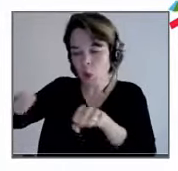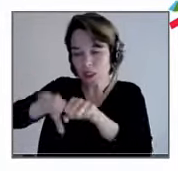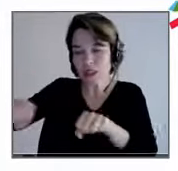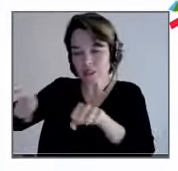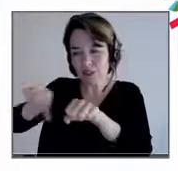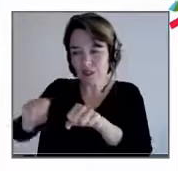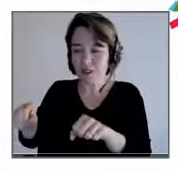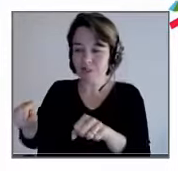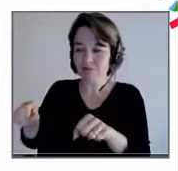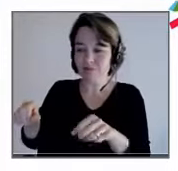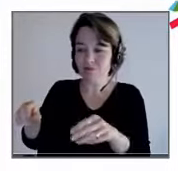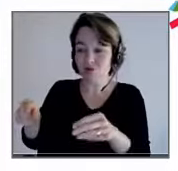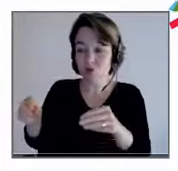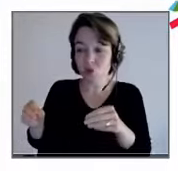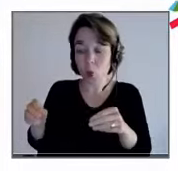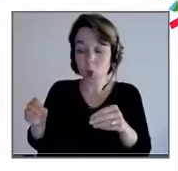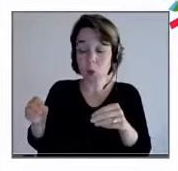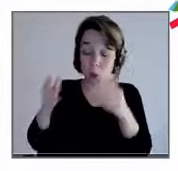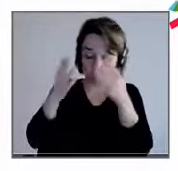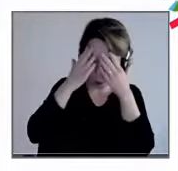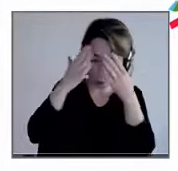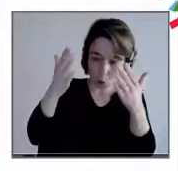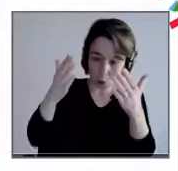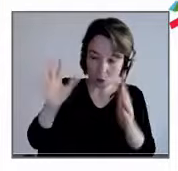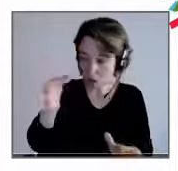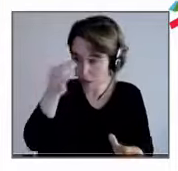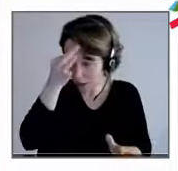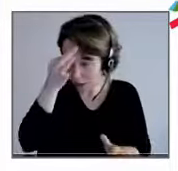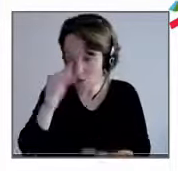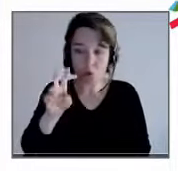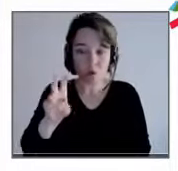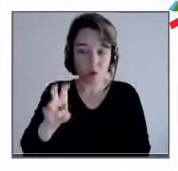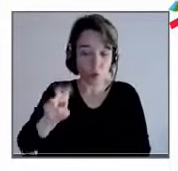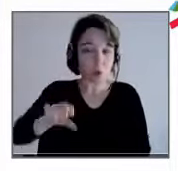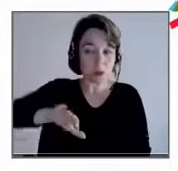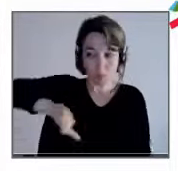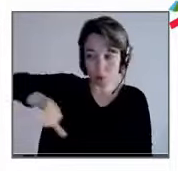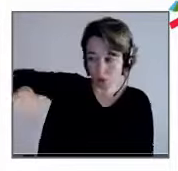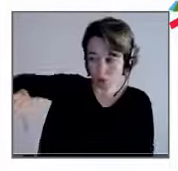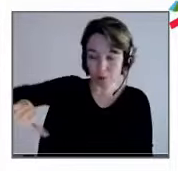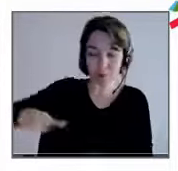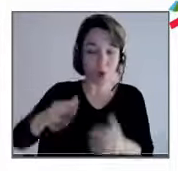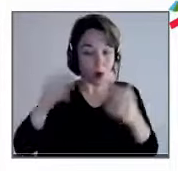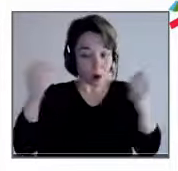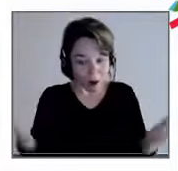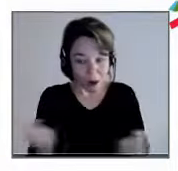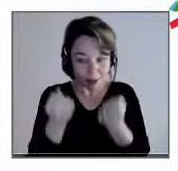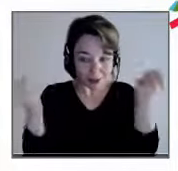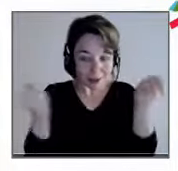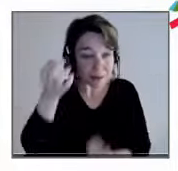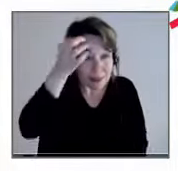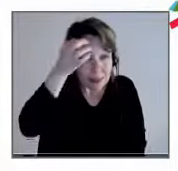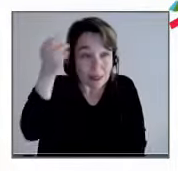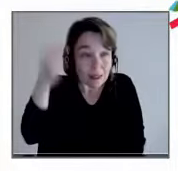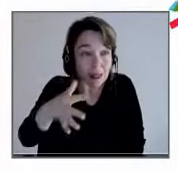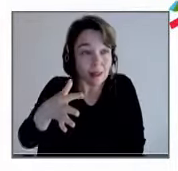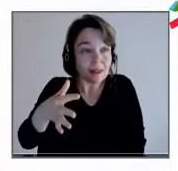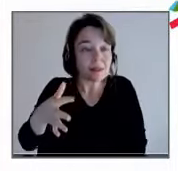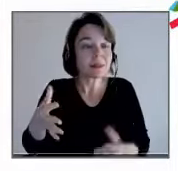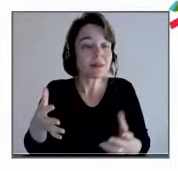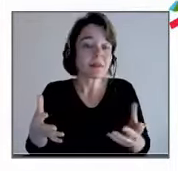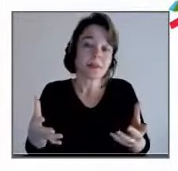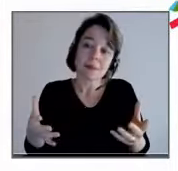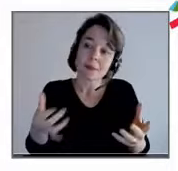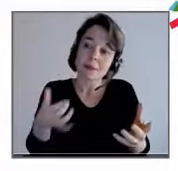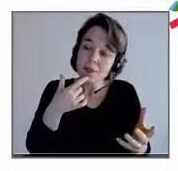de catastrophes écologiques, mais cette activité créatrice, elle allie le rapport entre l'individuel